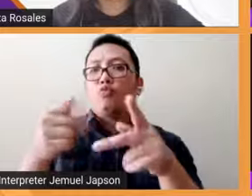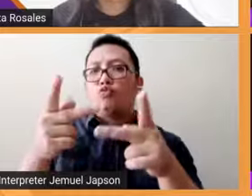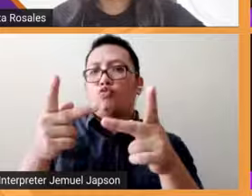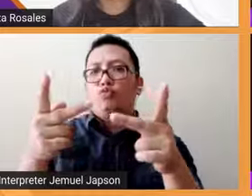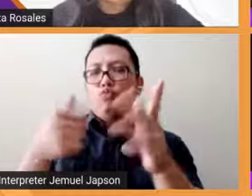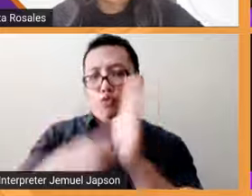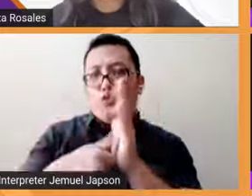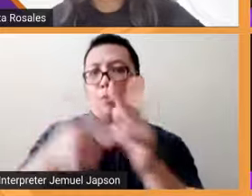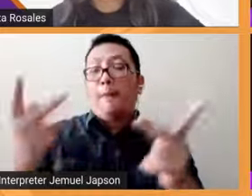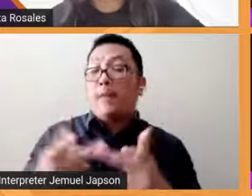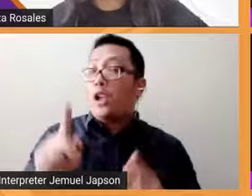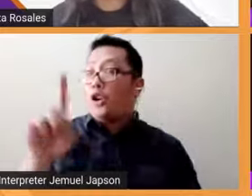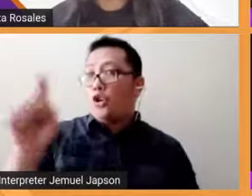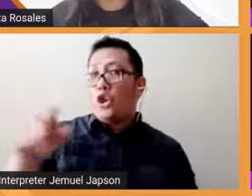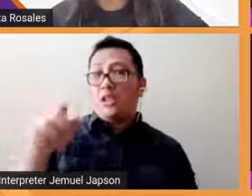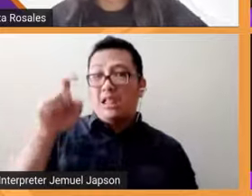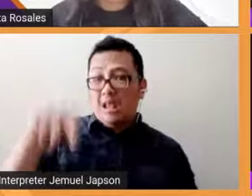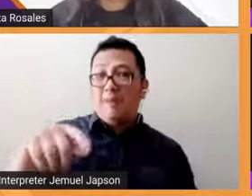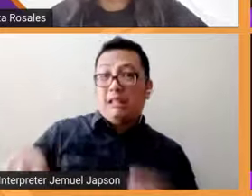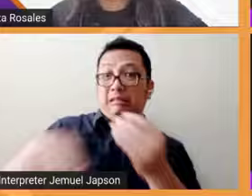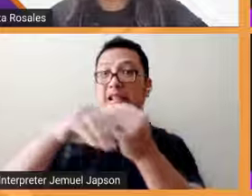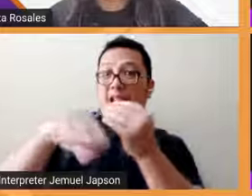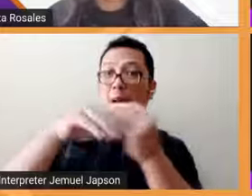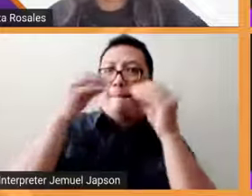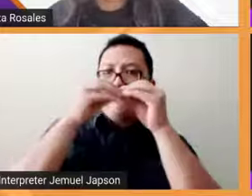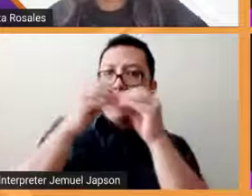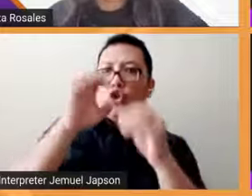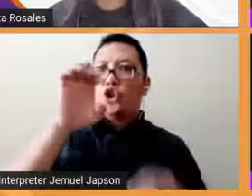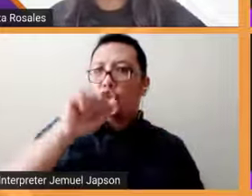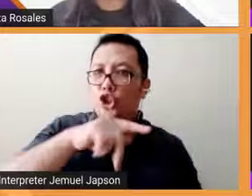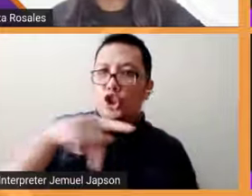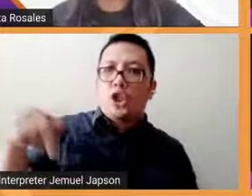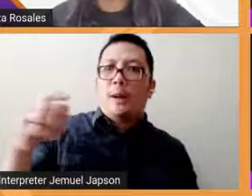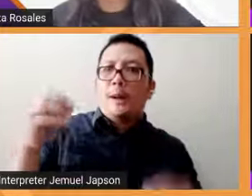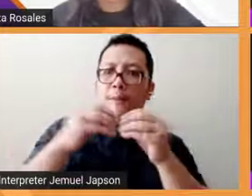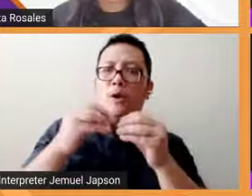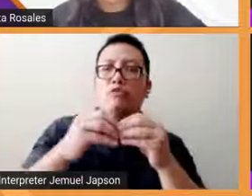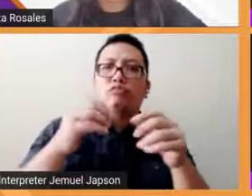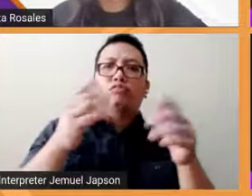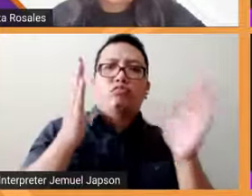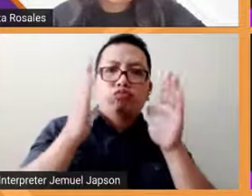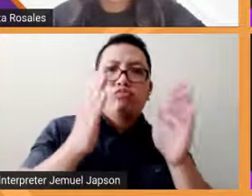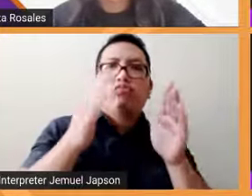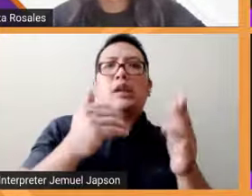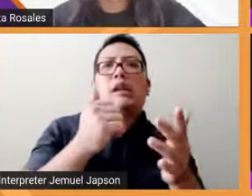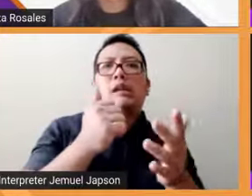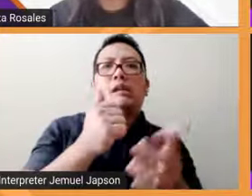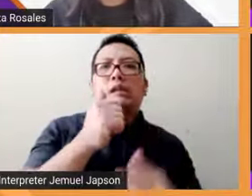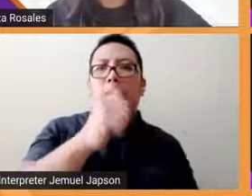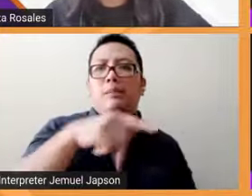dumami yung AAP o mas kailangan pa tingin yung implementation ng EPP